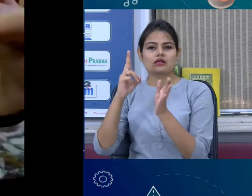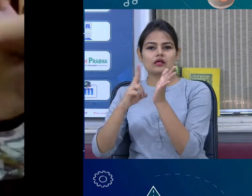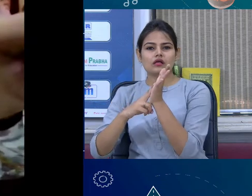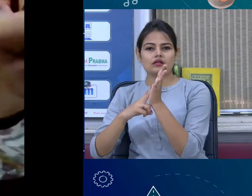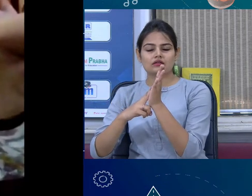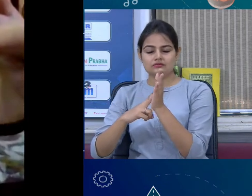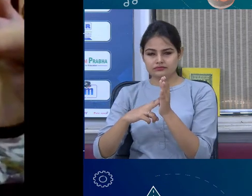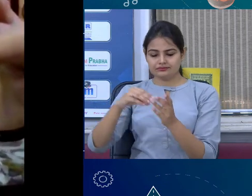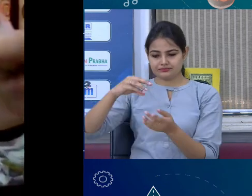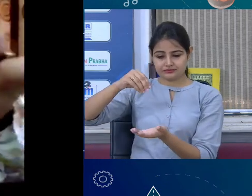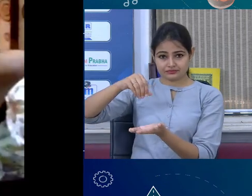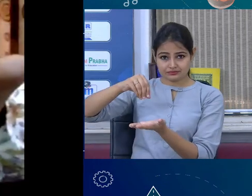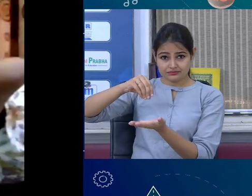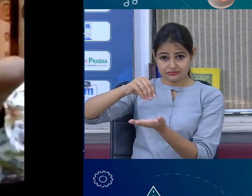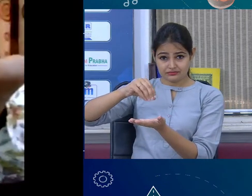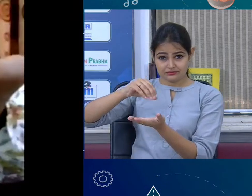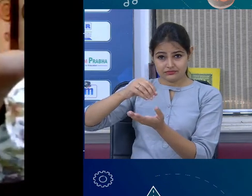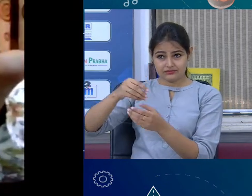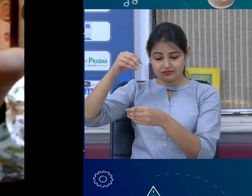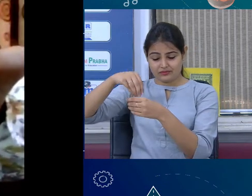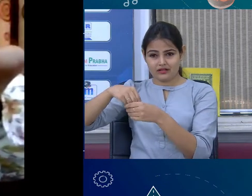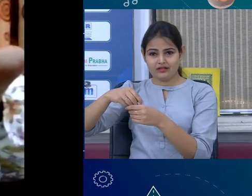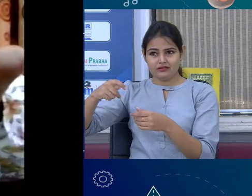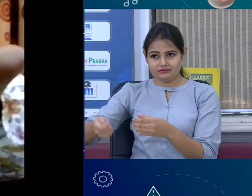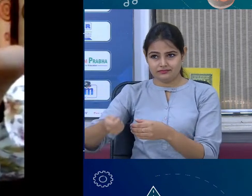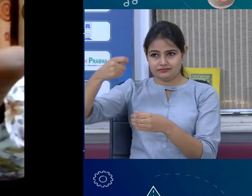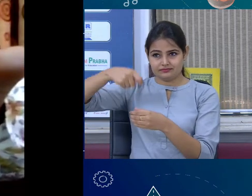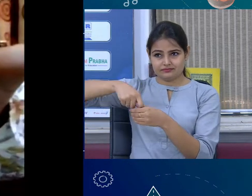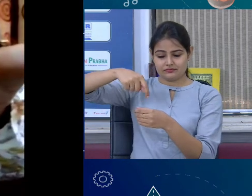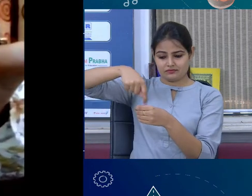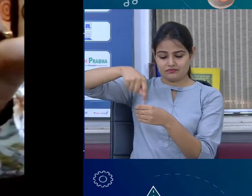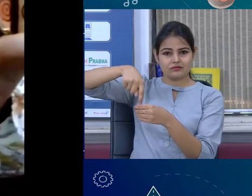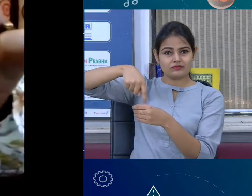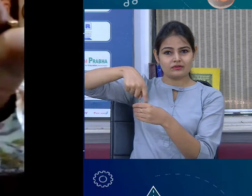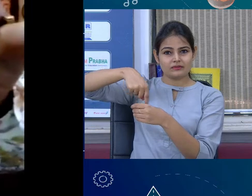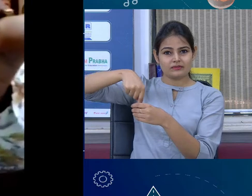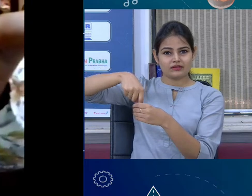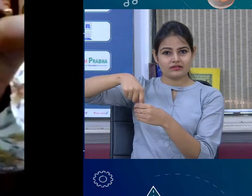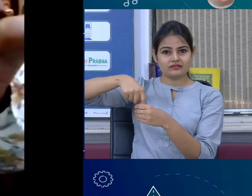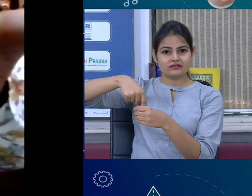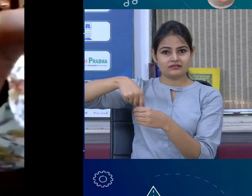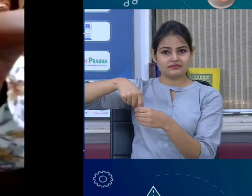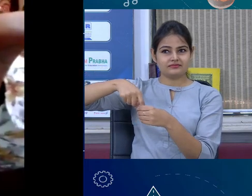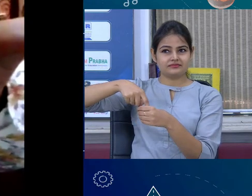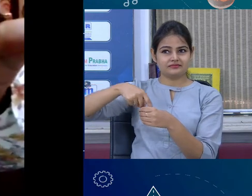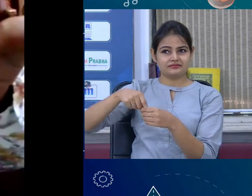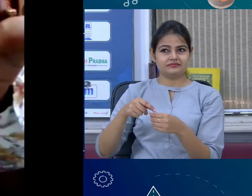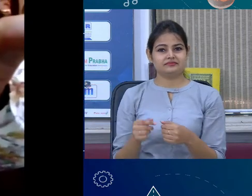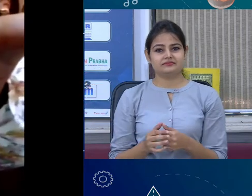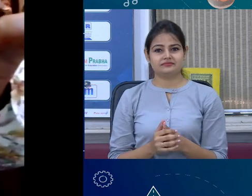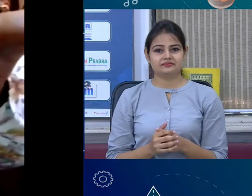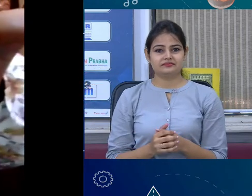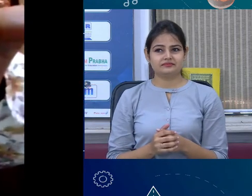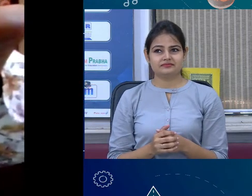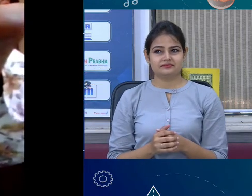pencil shading. So that a black colour form. And I will of it. And